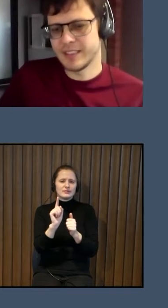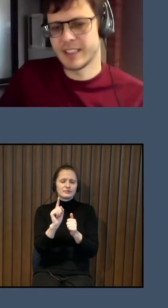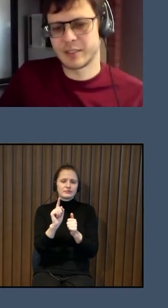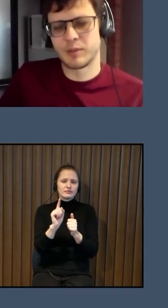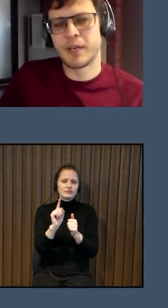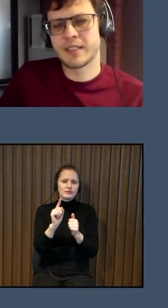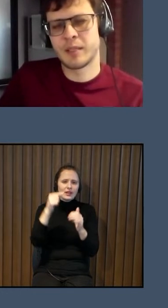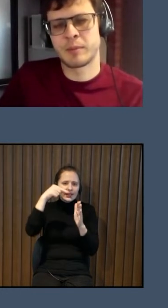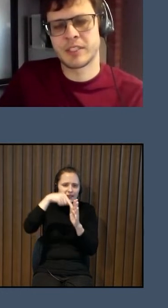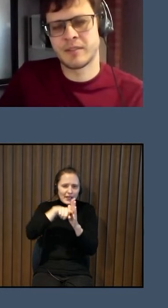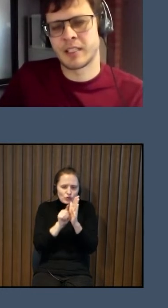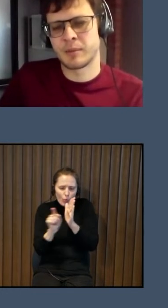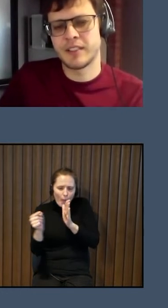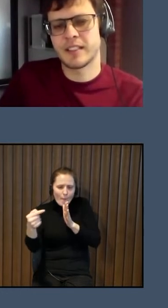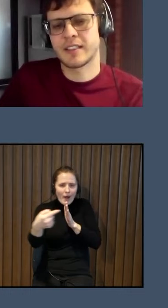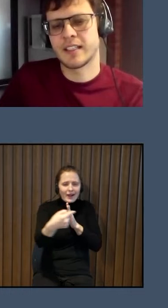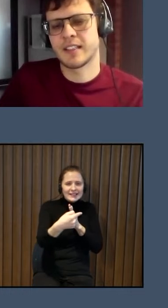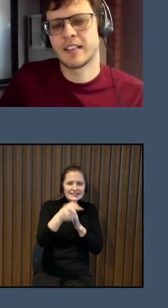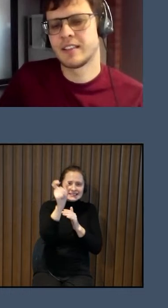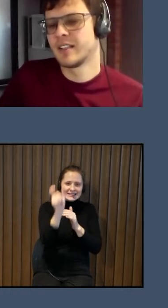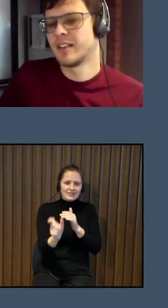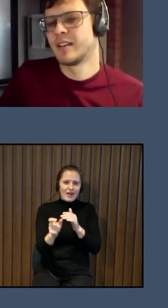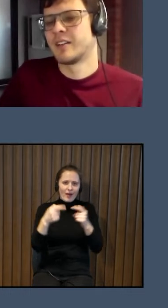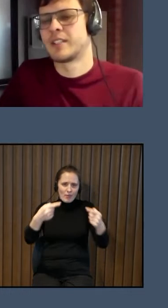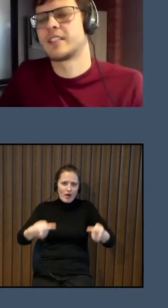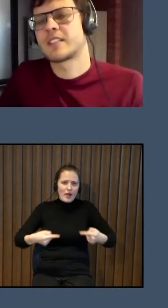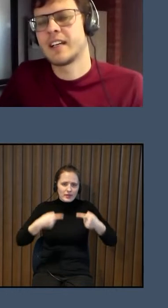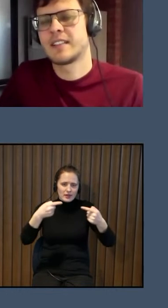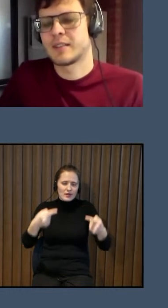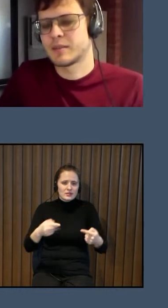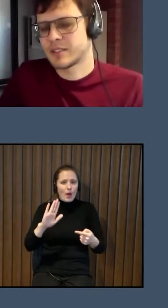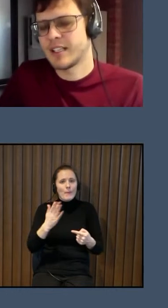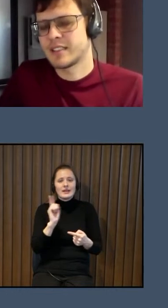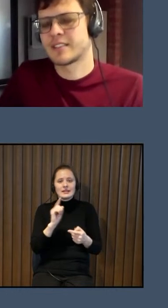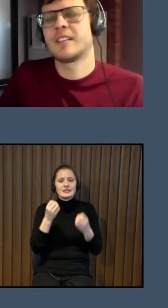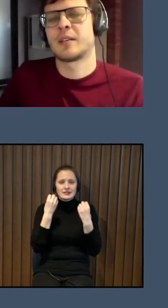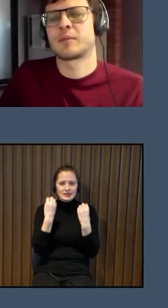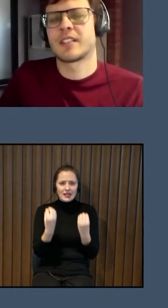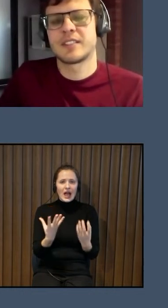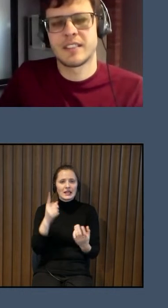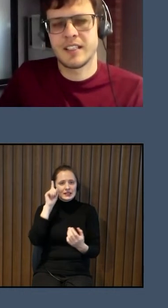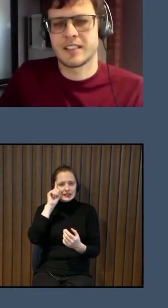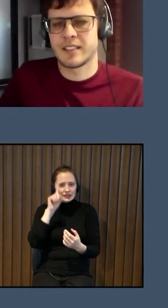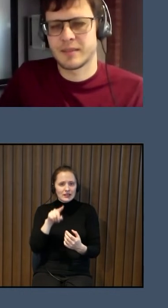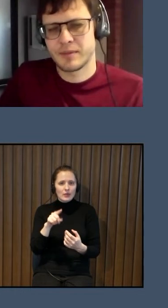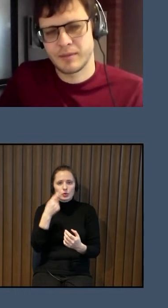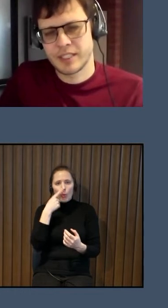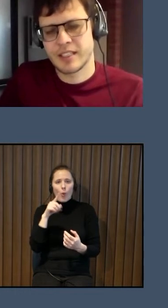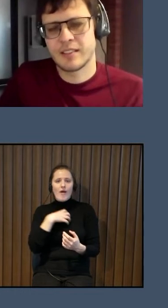kāds ieejas no pagaunam cilvēkam ritenkrēslā, vai ir skaidrs zināms, kas